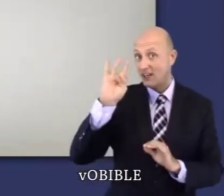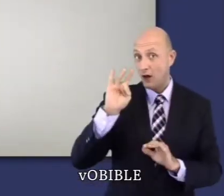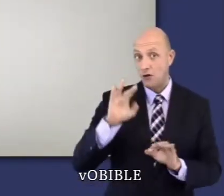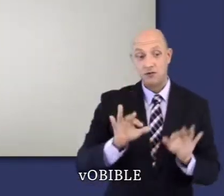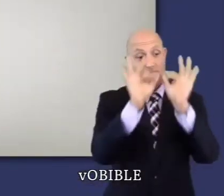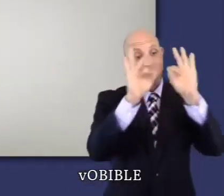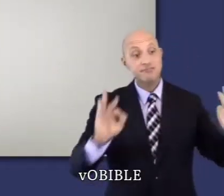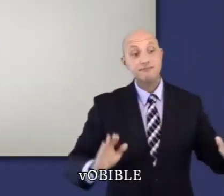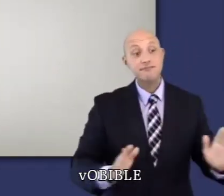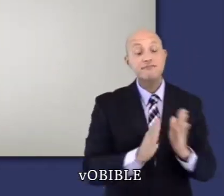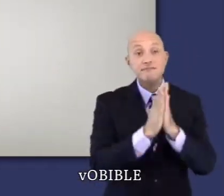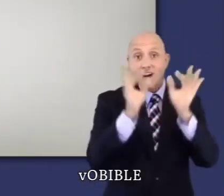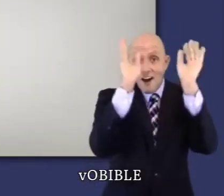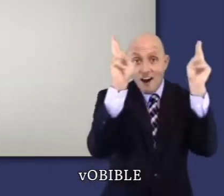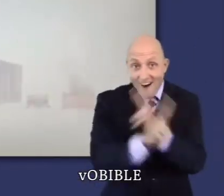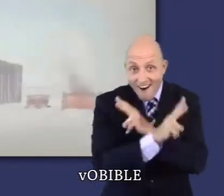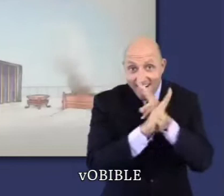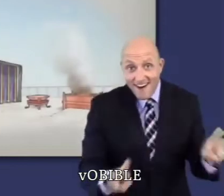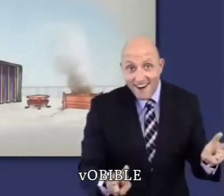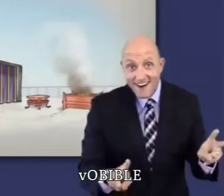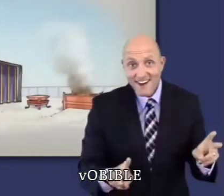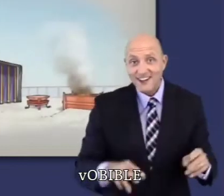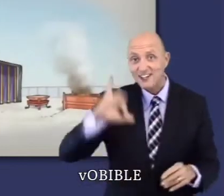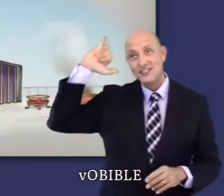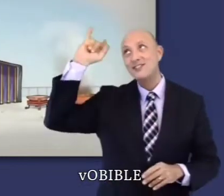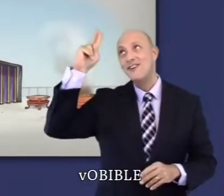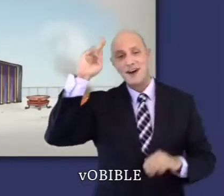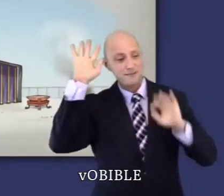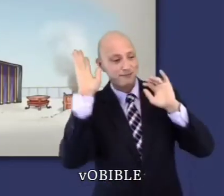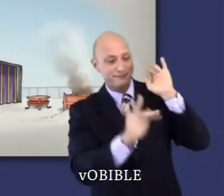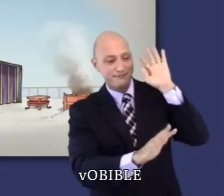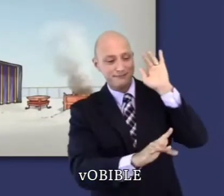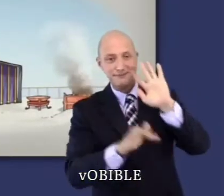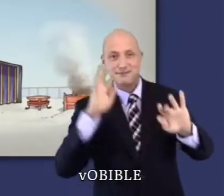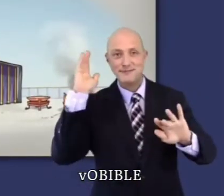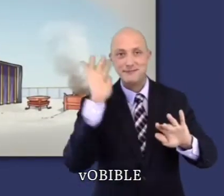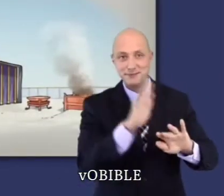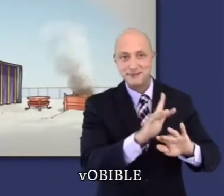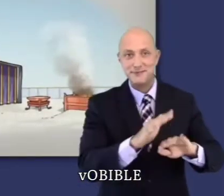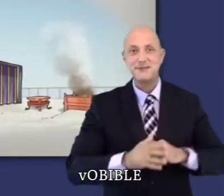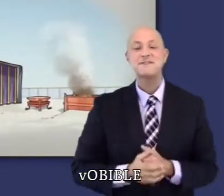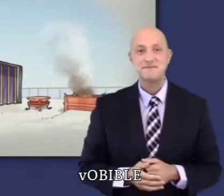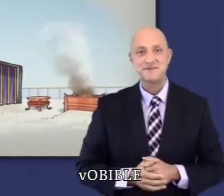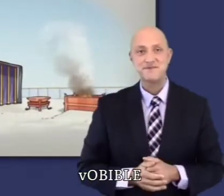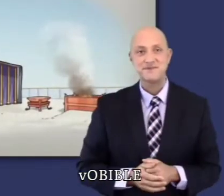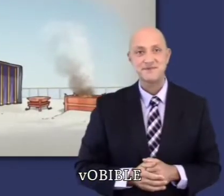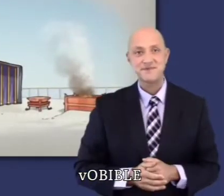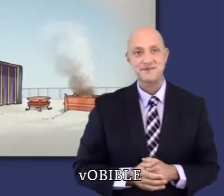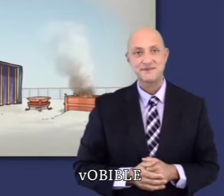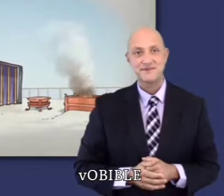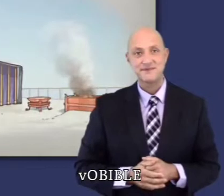Le chapitre 40 explique qu'une fois le tabernacle terminé, la colonne de nuages se met à le couvrir et la gloire de Dieu le